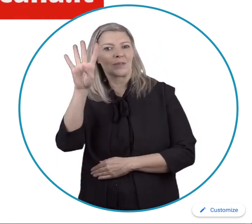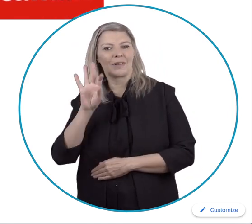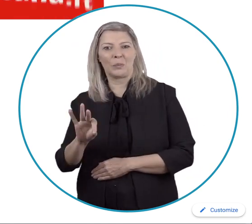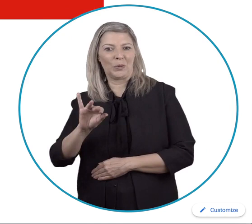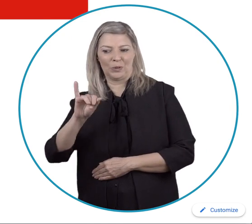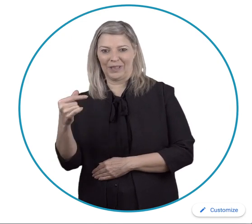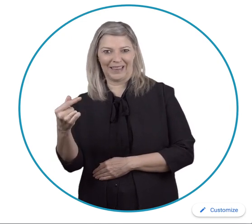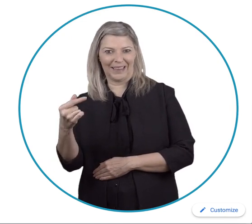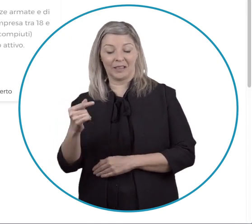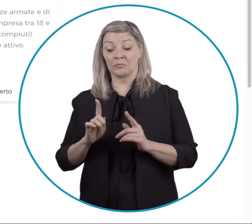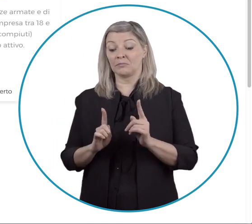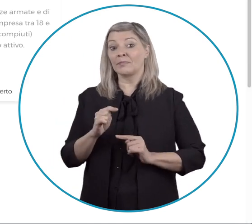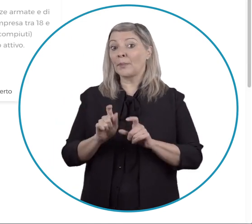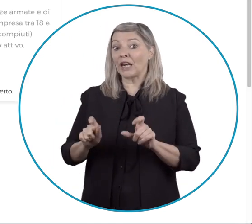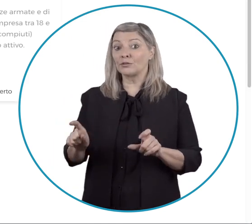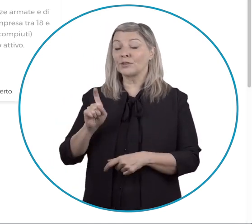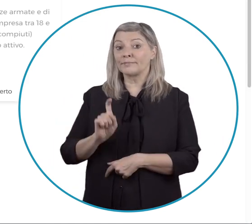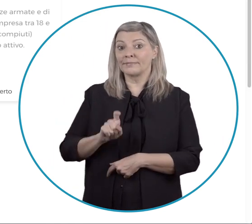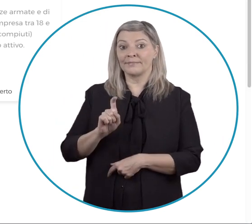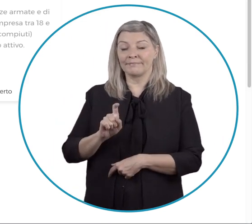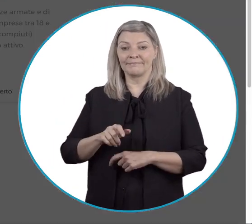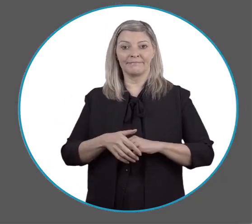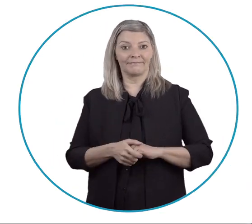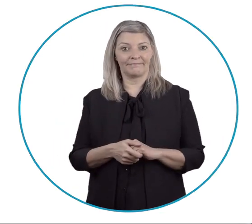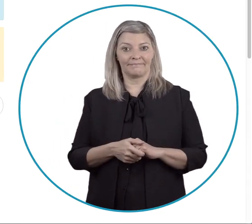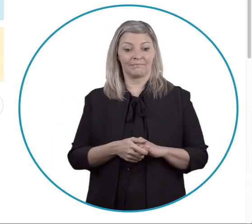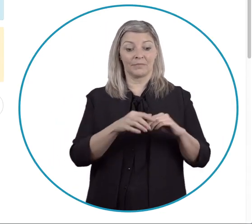.toscana.it Clicca su persone